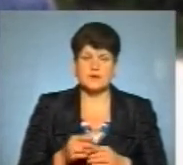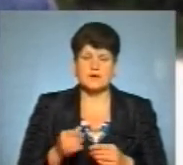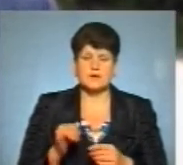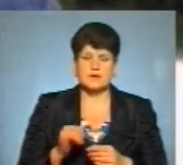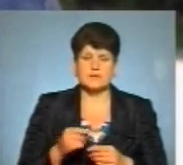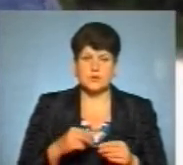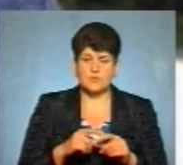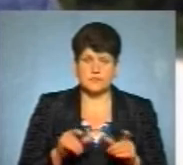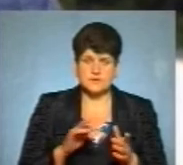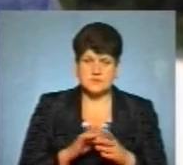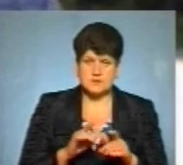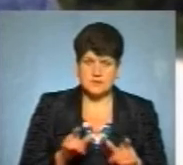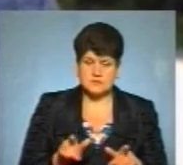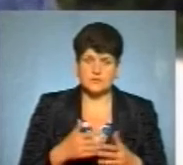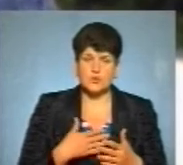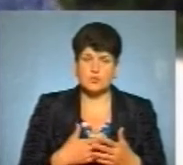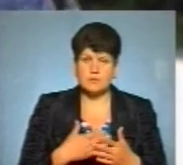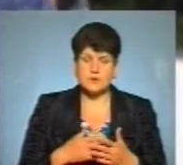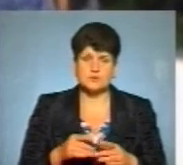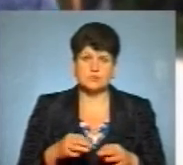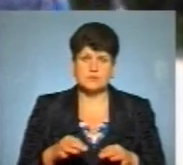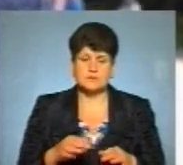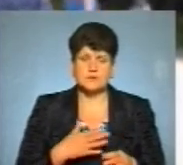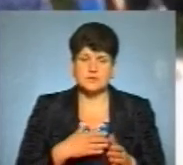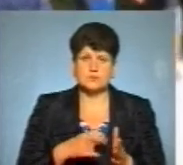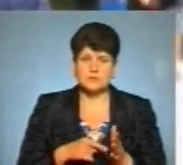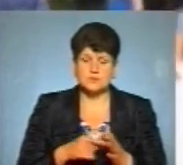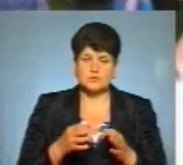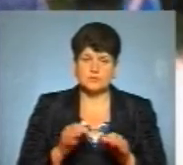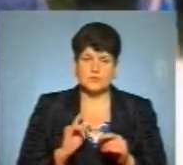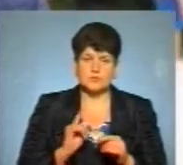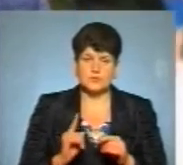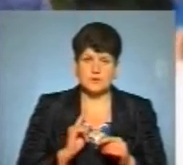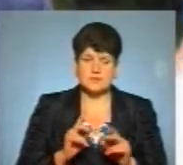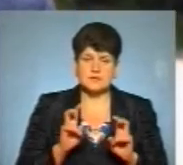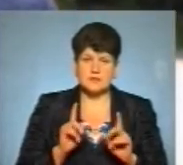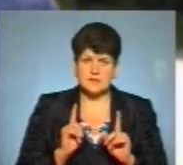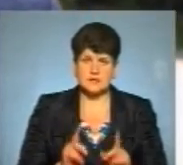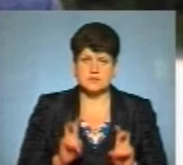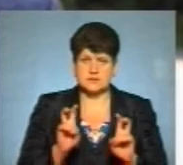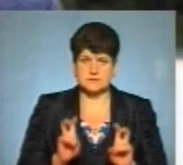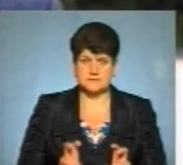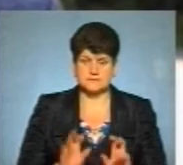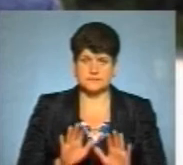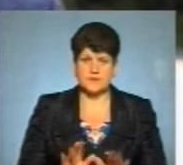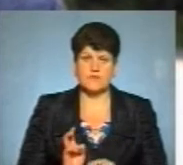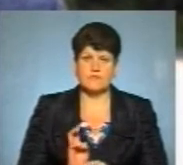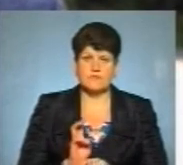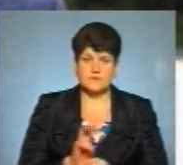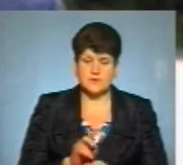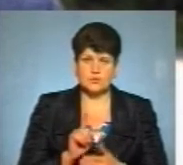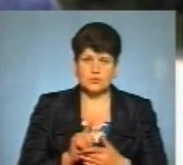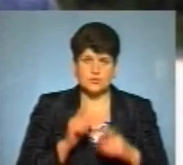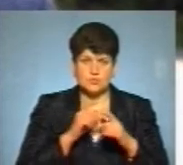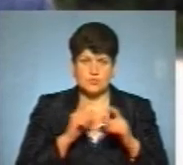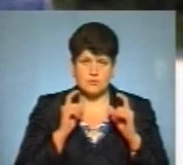торгові центри. У громадському транспорті нашого міста дозволений проїзд лише на сидячих місцях. Вхід обов'язково